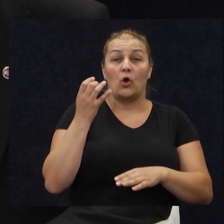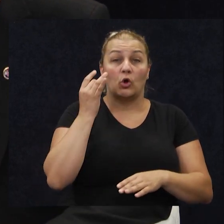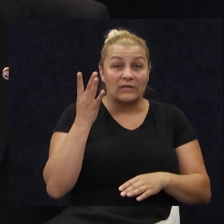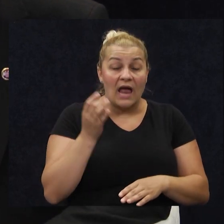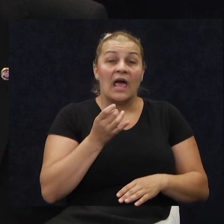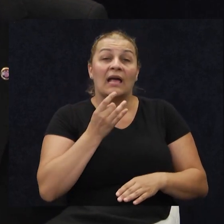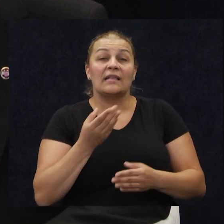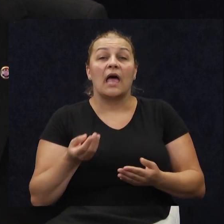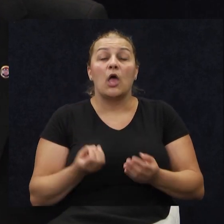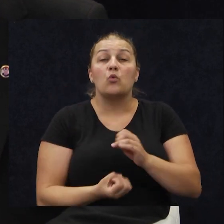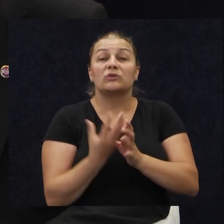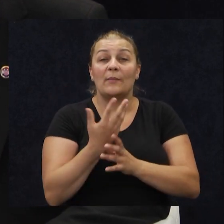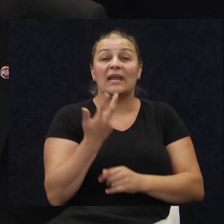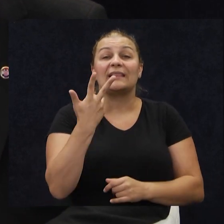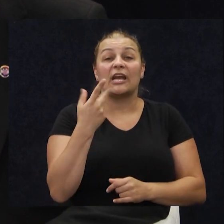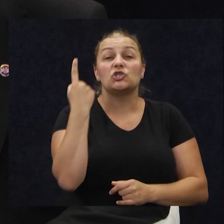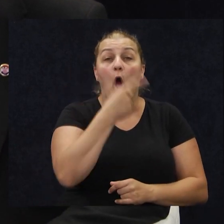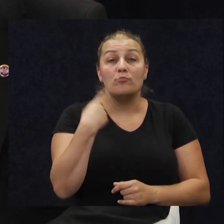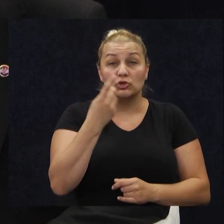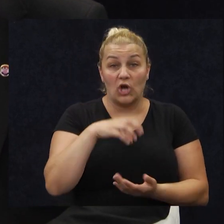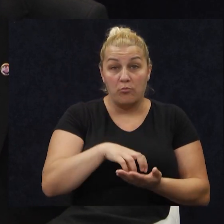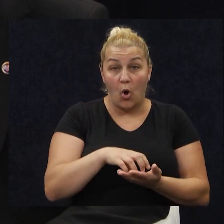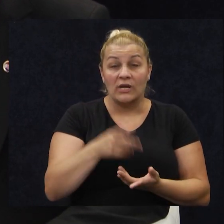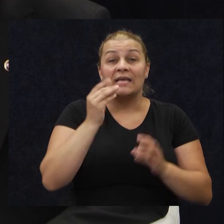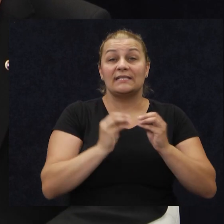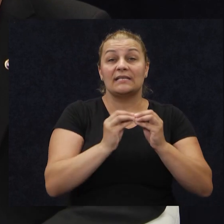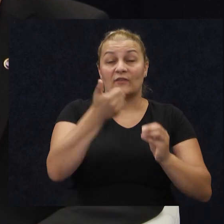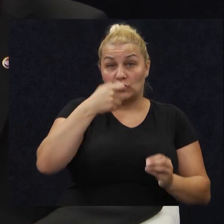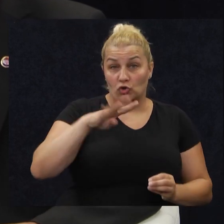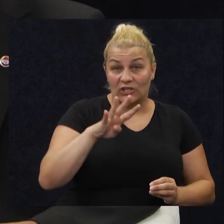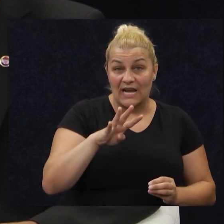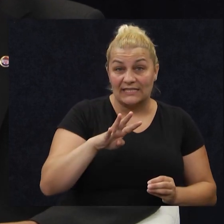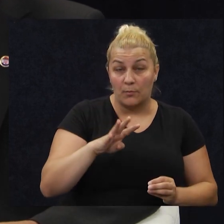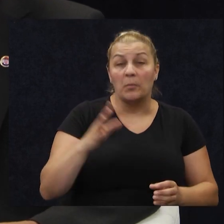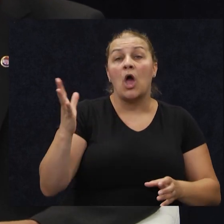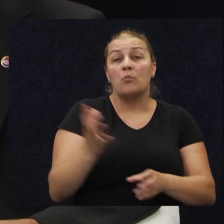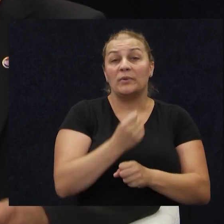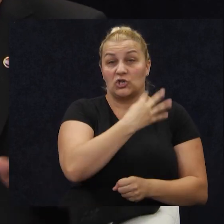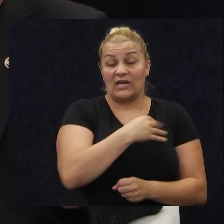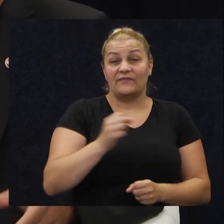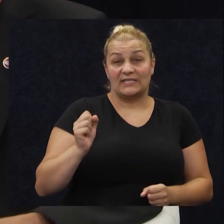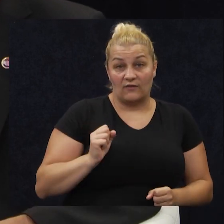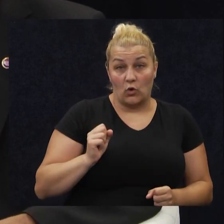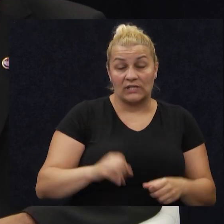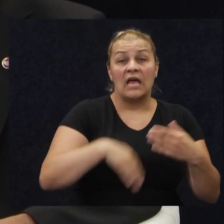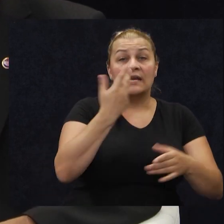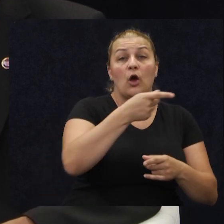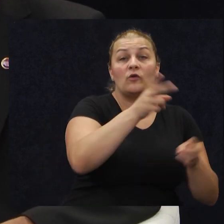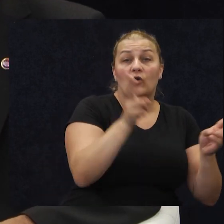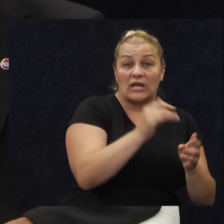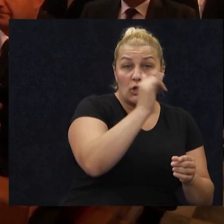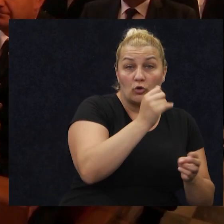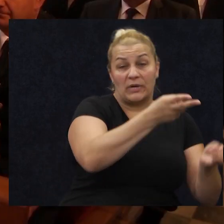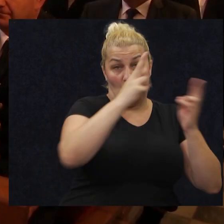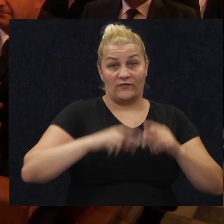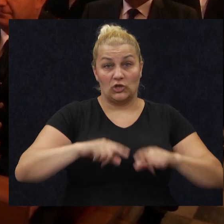kada je utemljena treća omješka bojna iz sastava 114. brigade pojbedničke Hrvatske voljske. Nakon tog kratog priloga vraćamo se u